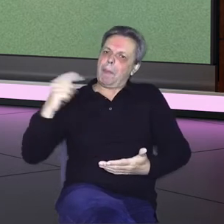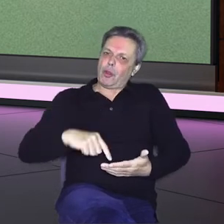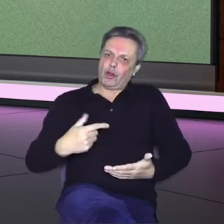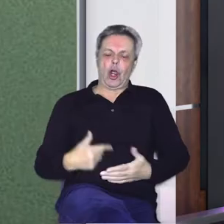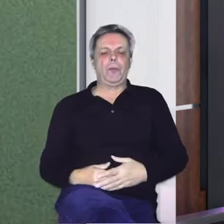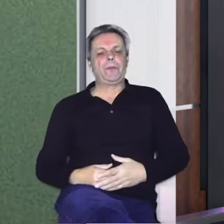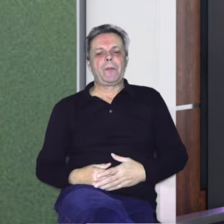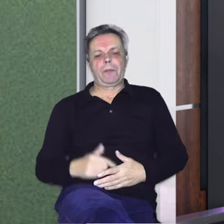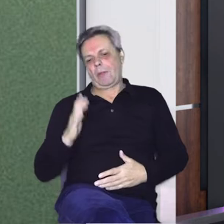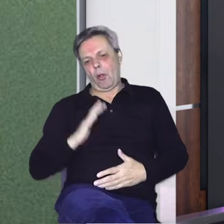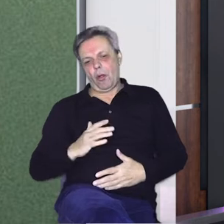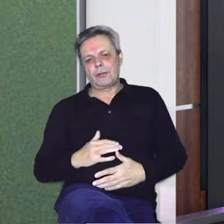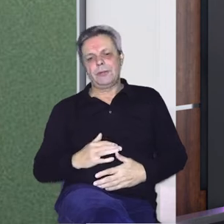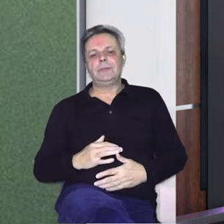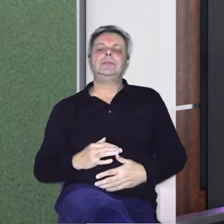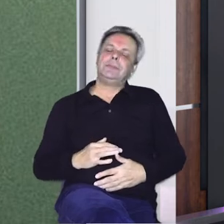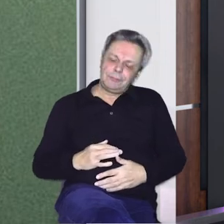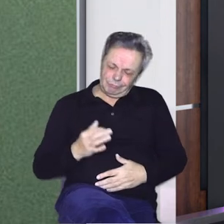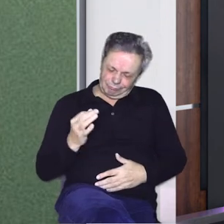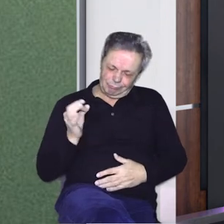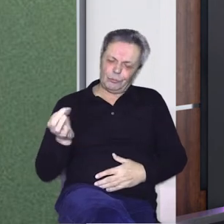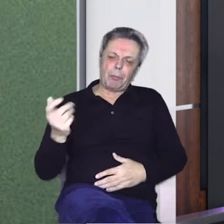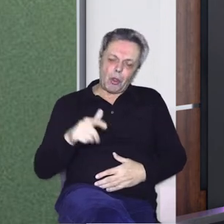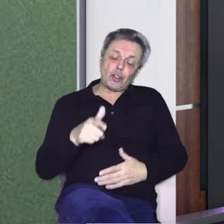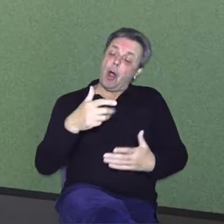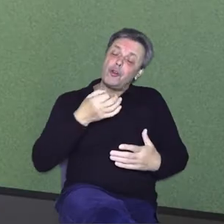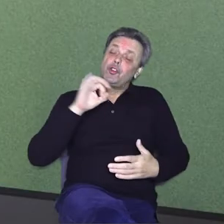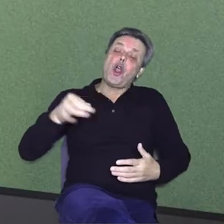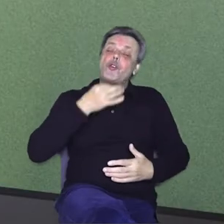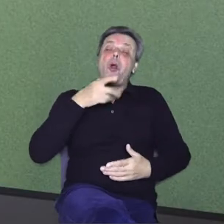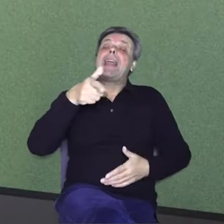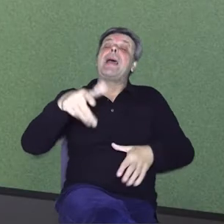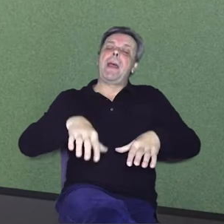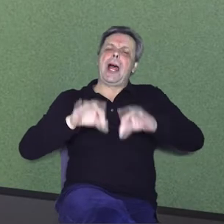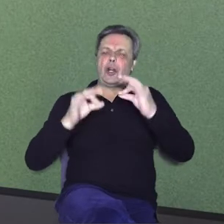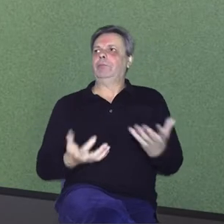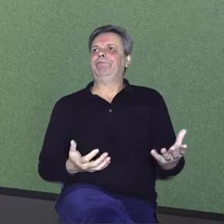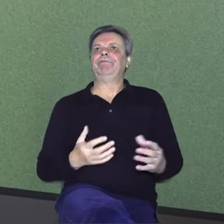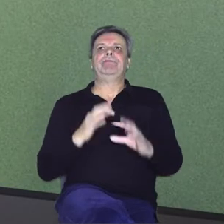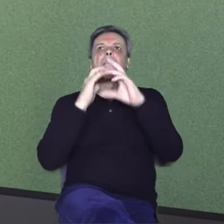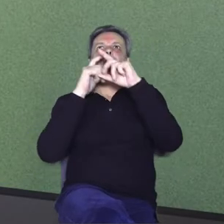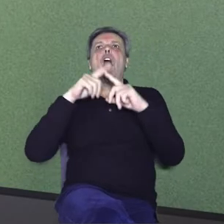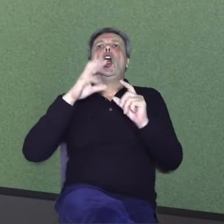Pa dobro došao mi. Bolje te našao, Željko? Daj mi recimo, trubadur.